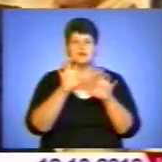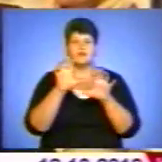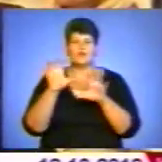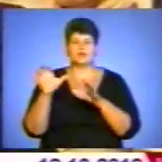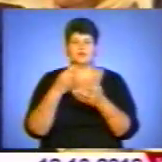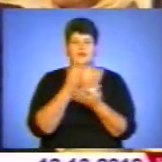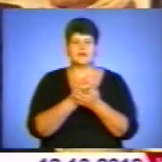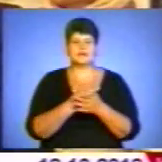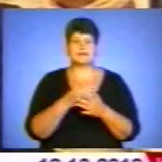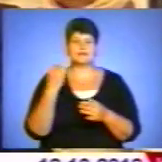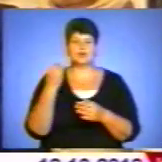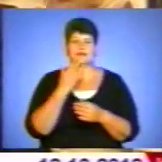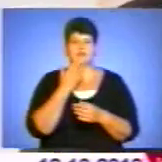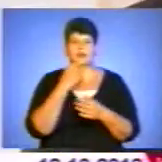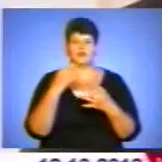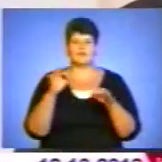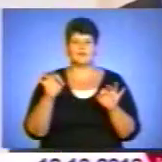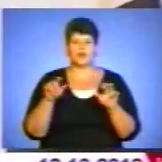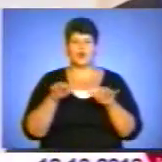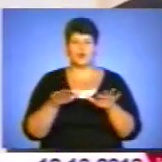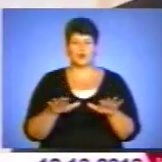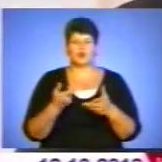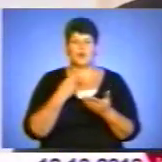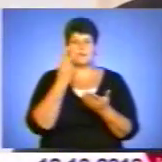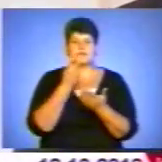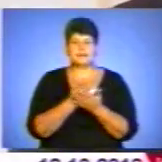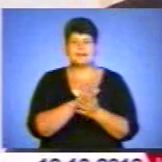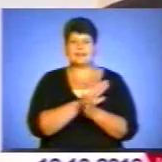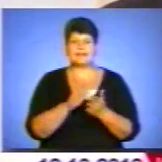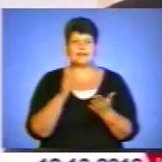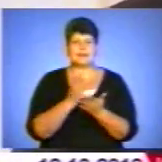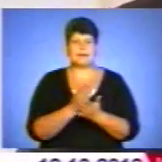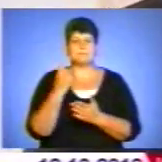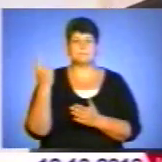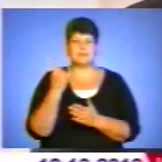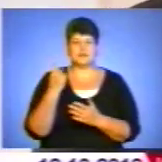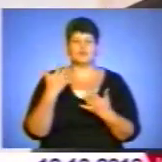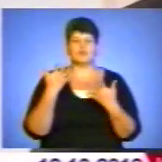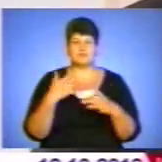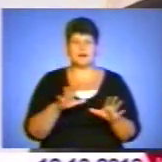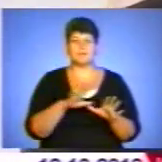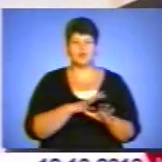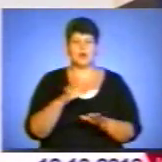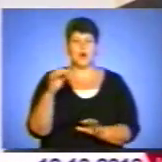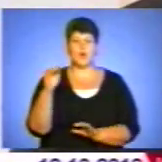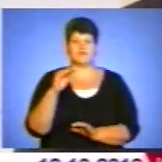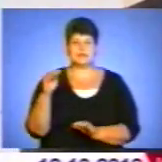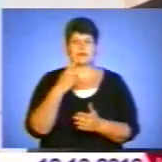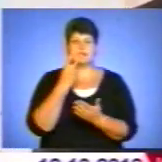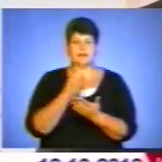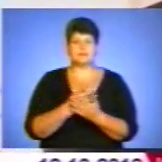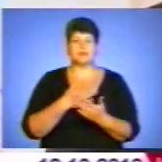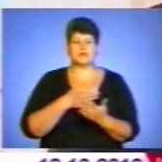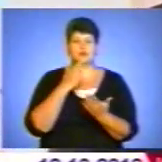історія національно-визвольного руху. Його презентація не є першою, тому що його презентація вже відбулась офіційна, але нашою